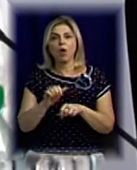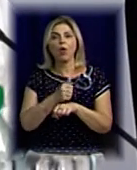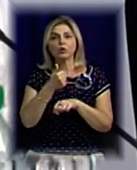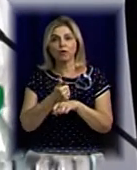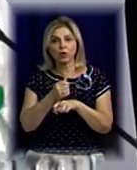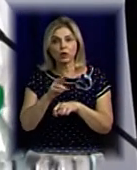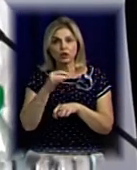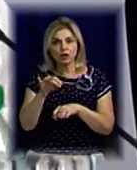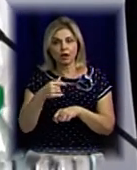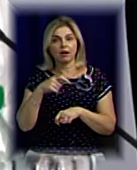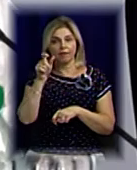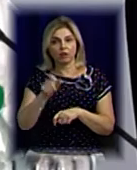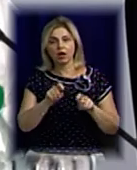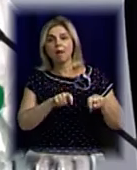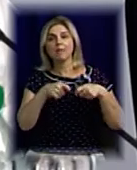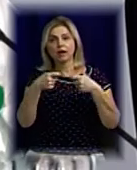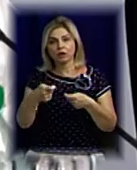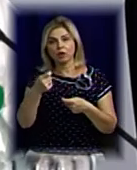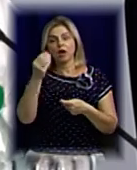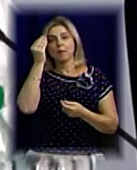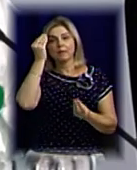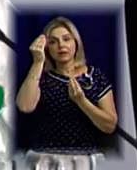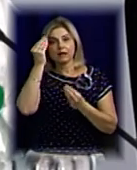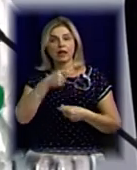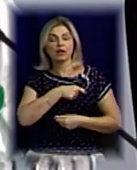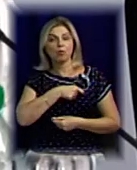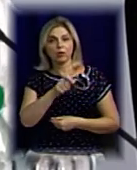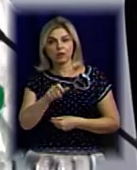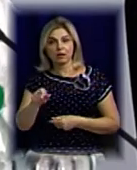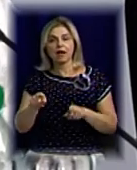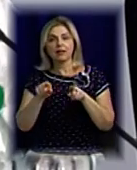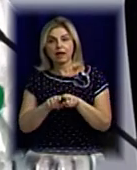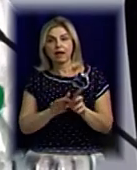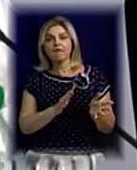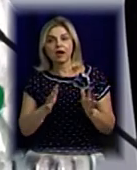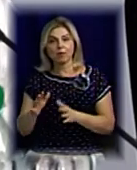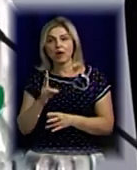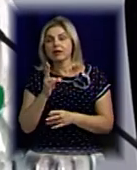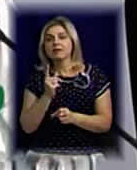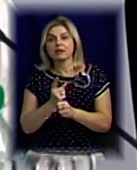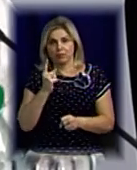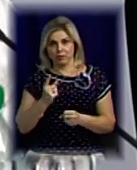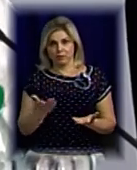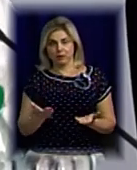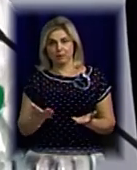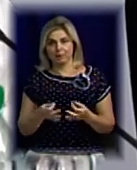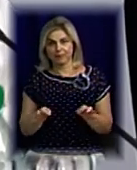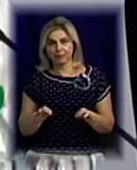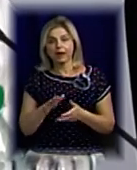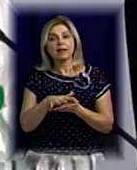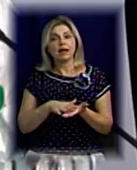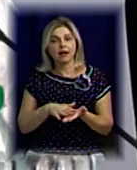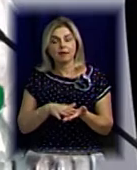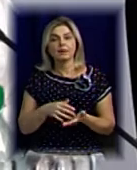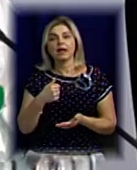передаю, як то кажуть, думку депутатів, що подібні випадки просто неприпустимі. Далі.